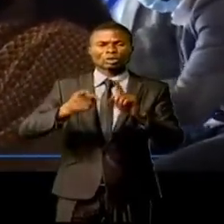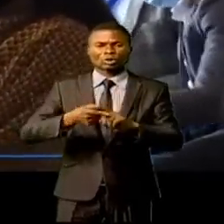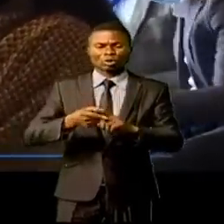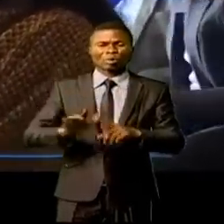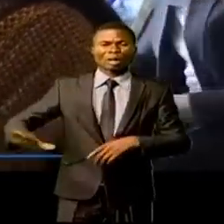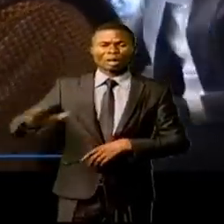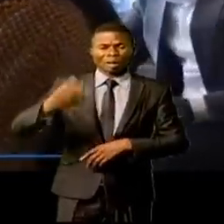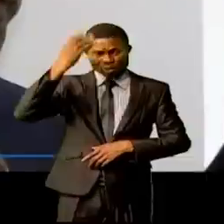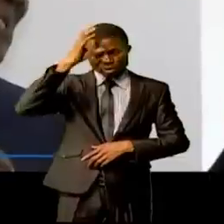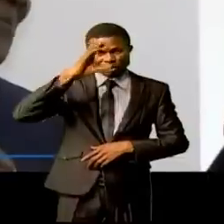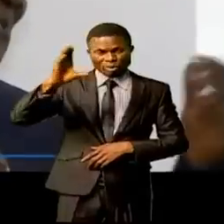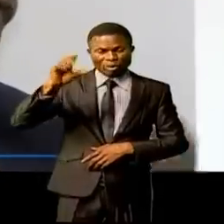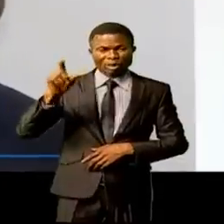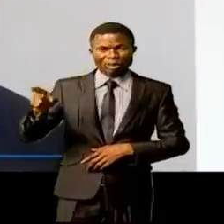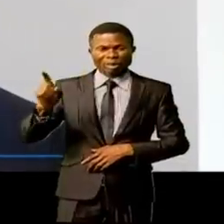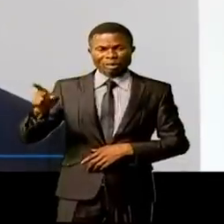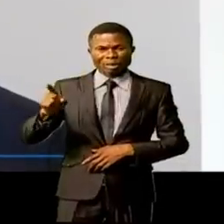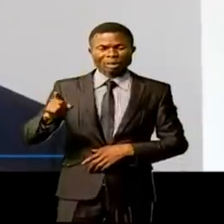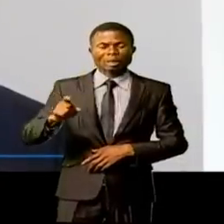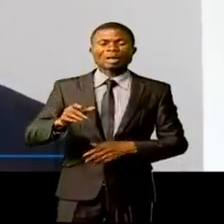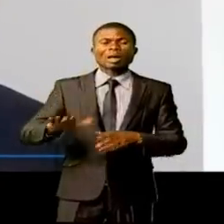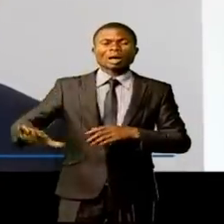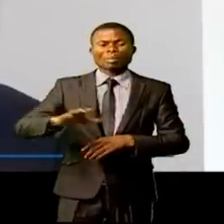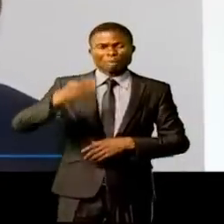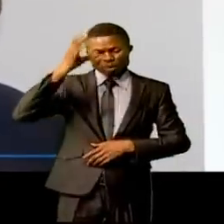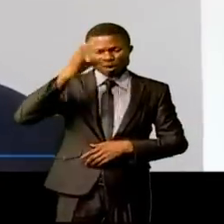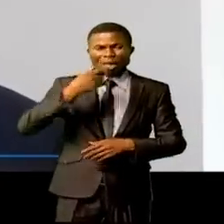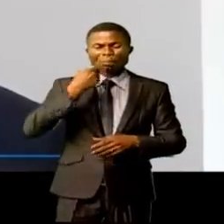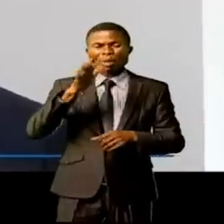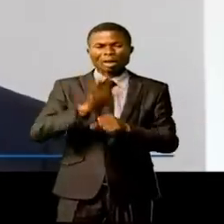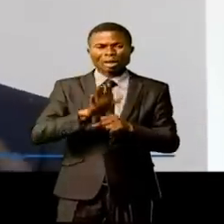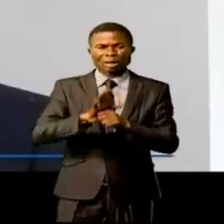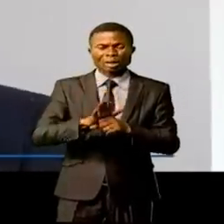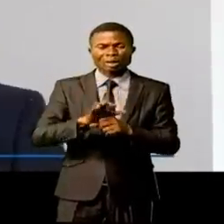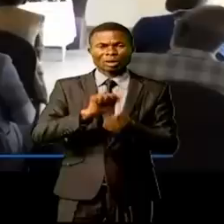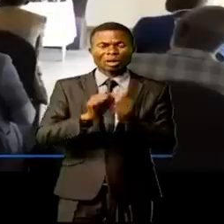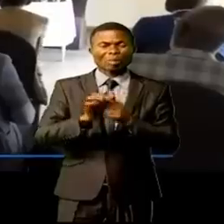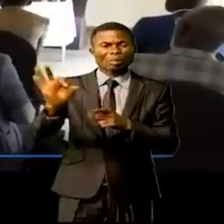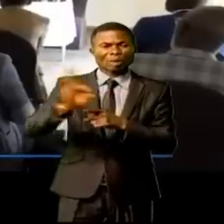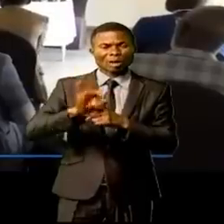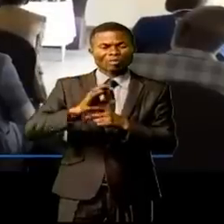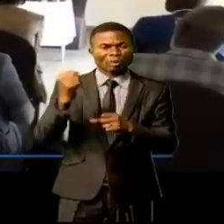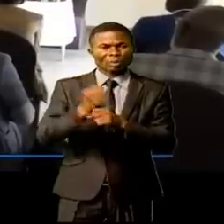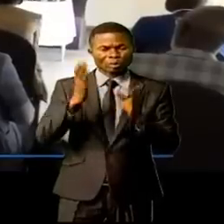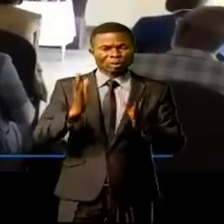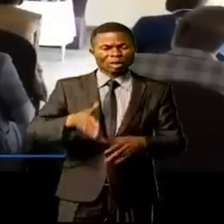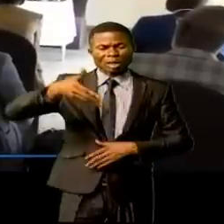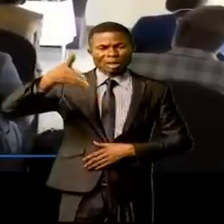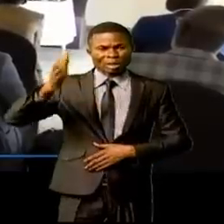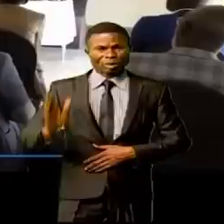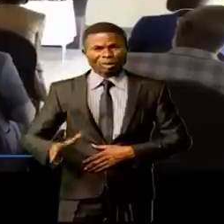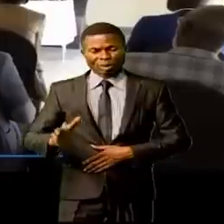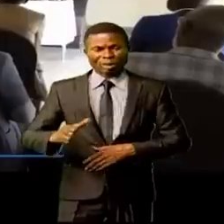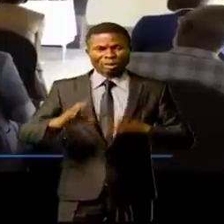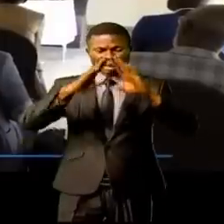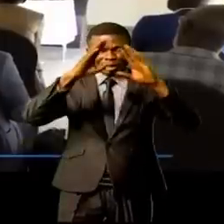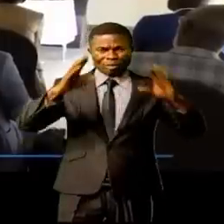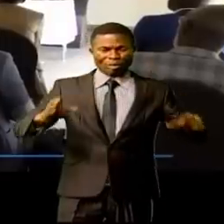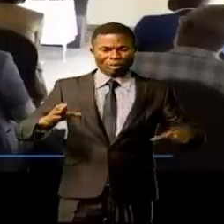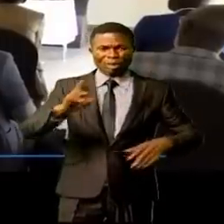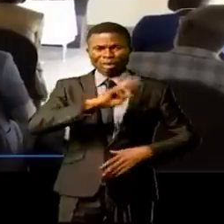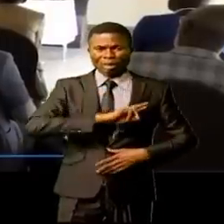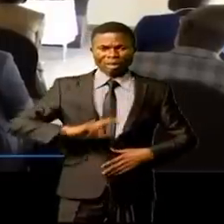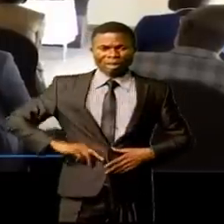Aboubakar Mbengue de la Côte d'Ivoire a martélé sur l'aspect formation professionnelle des experts immobiliers en